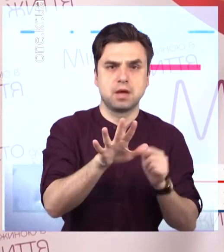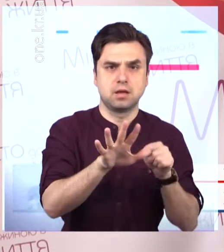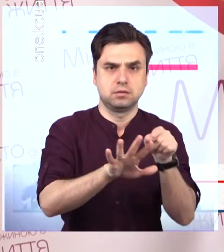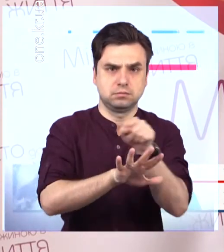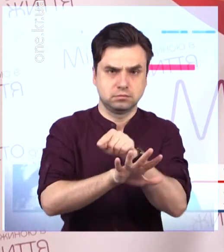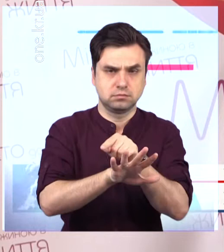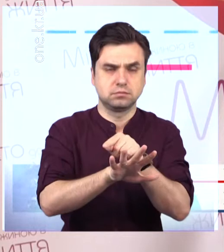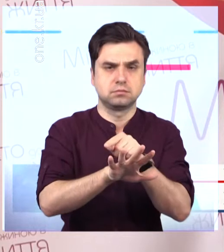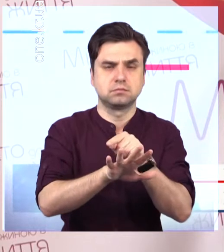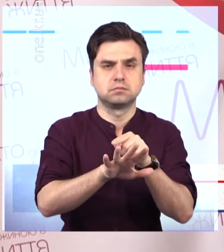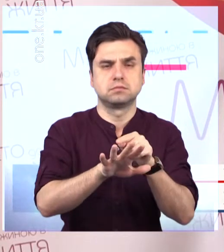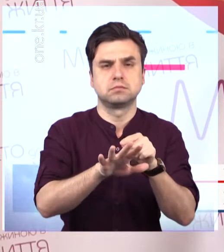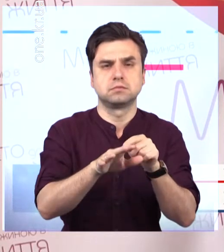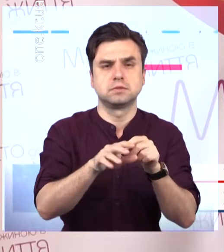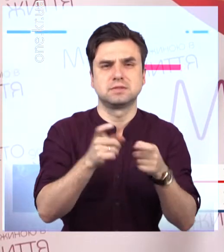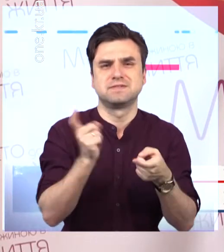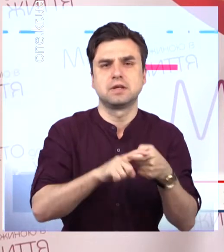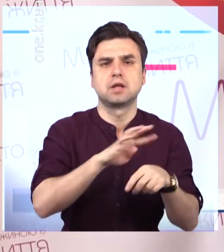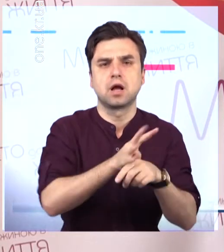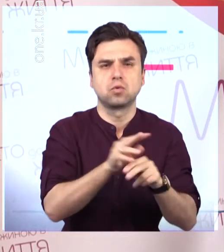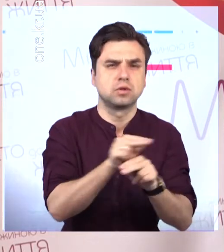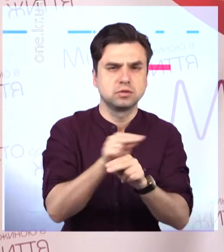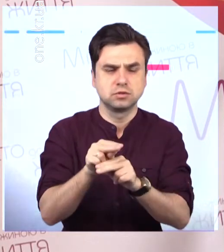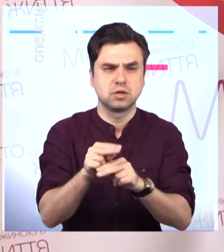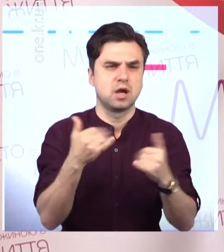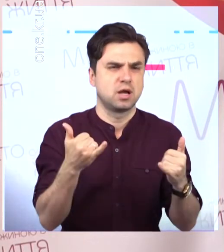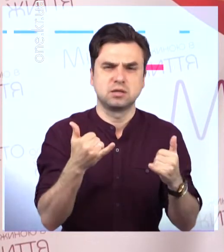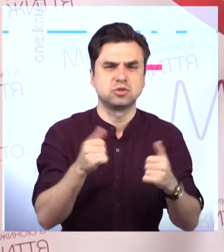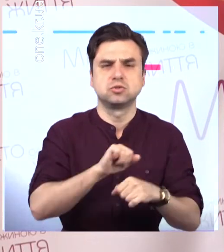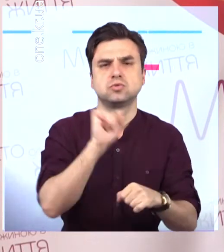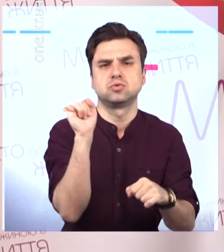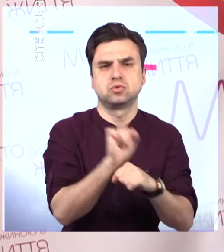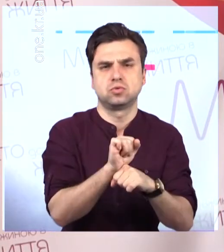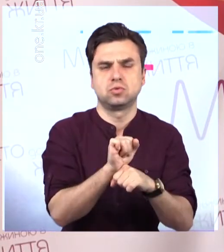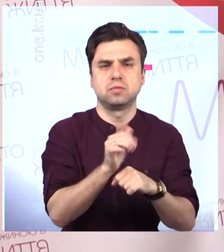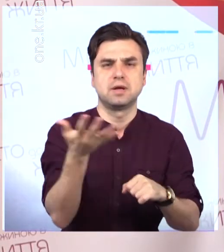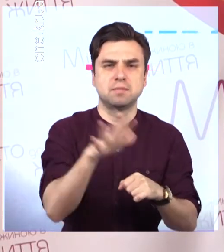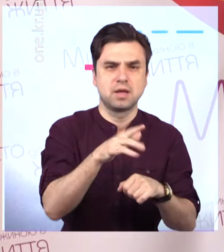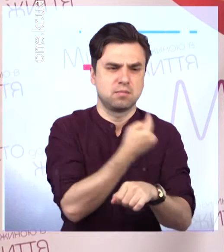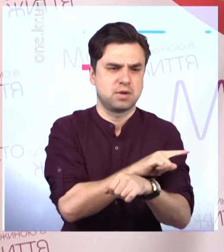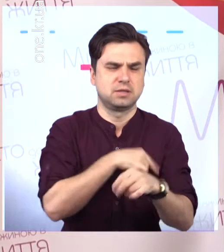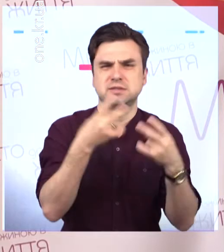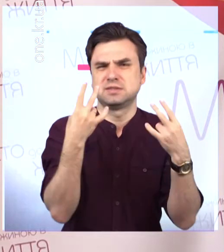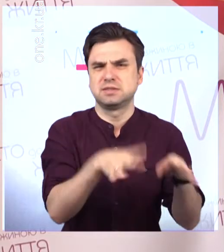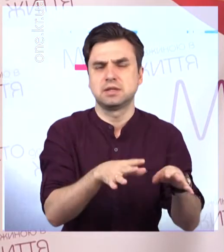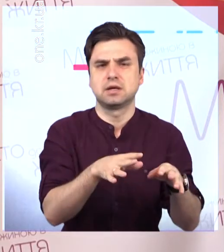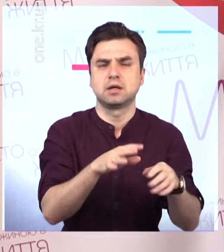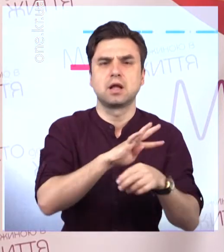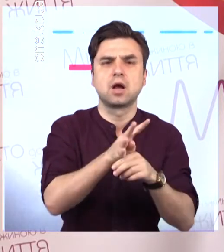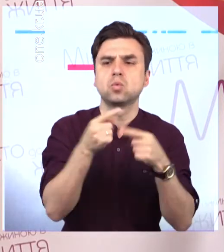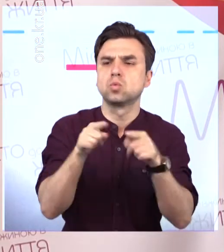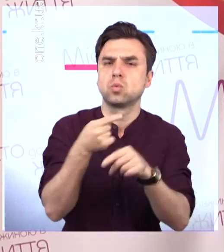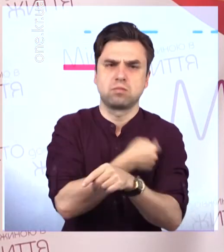8, 9 і 11, три дні назад, виведені із состава ковідних. І сьогодні я віддав розпоріження починати там планову госпиталю і